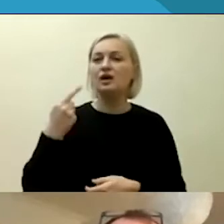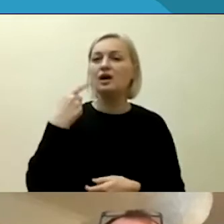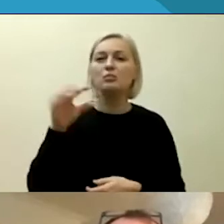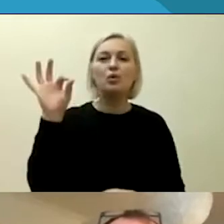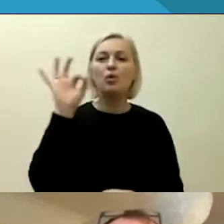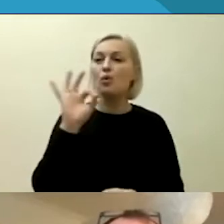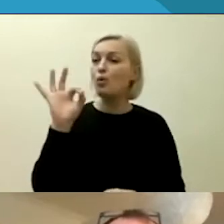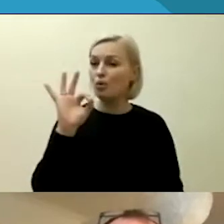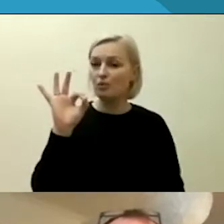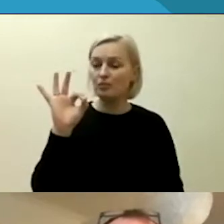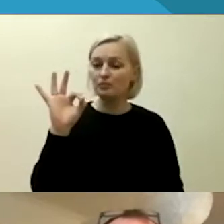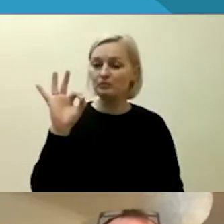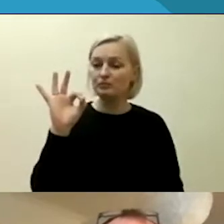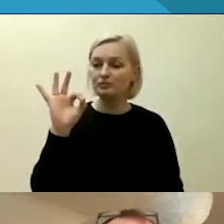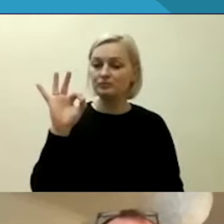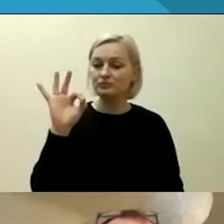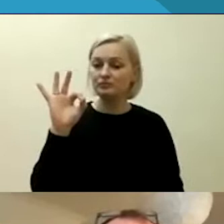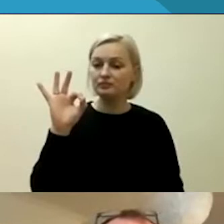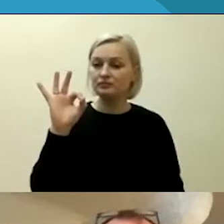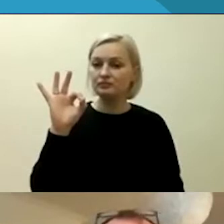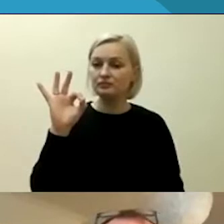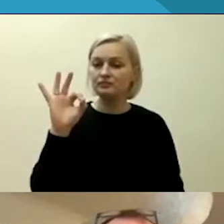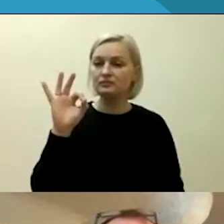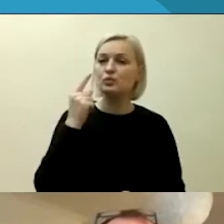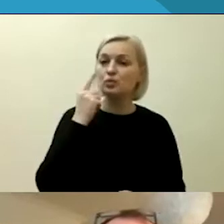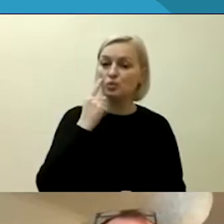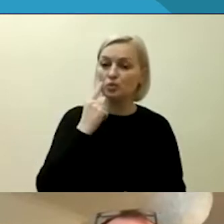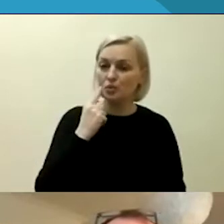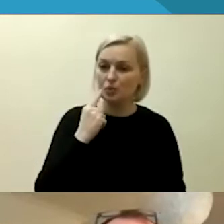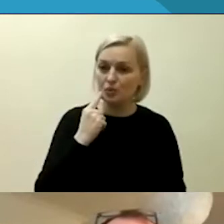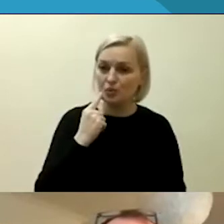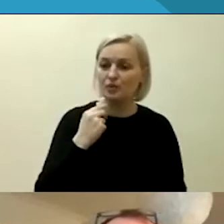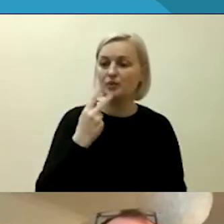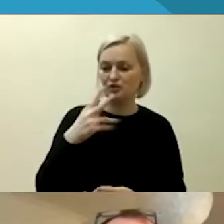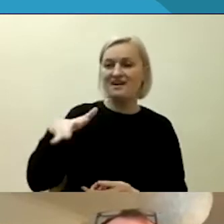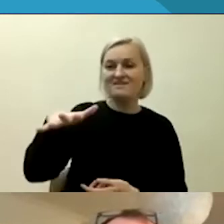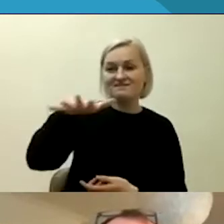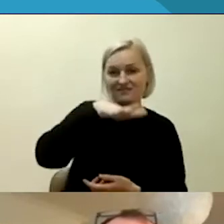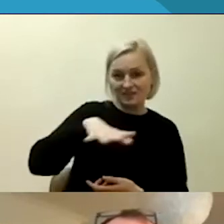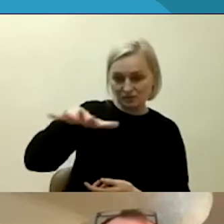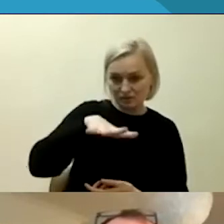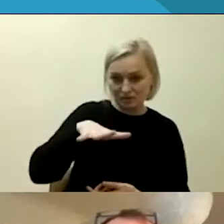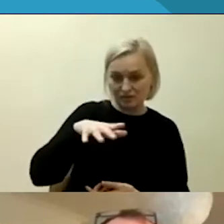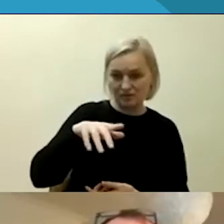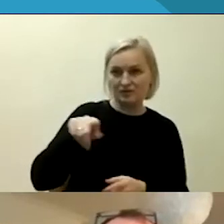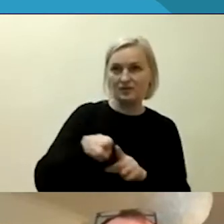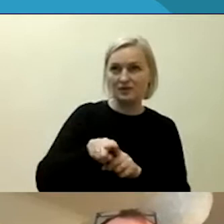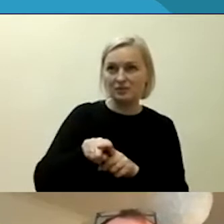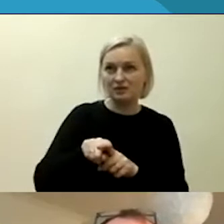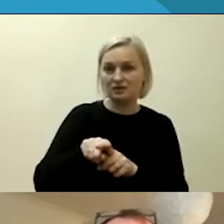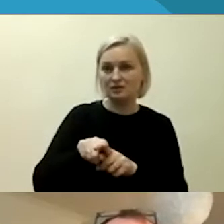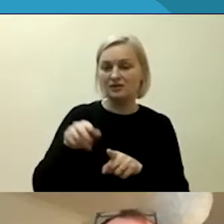kad norėjome užtikrinti, kad visuomenėje nebūtų įprasta nereaguoti į